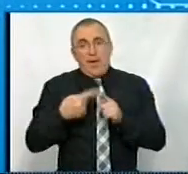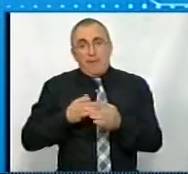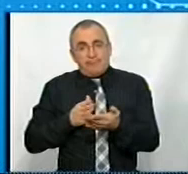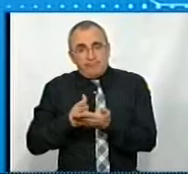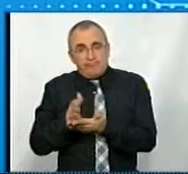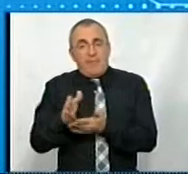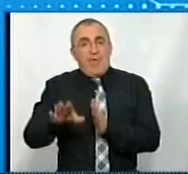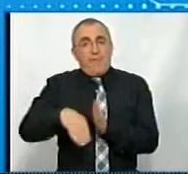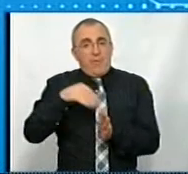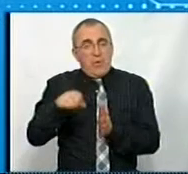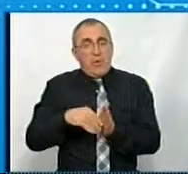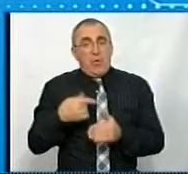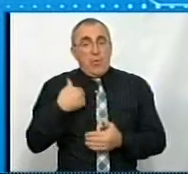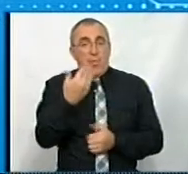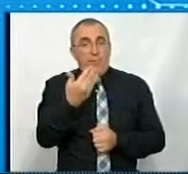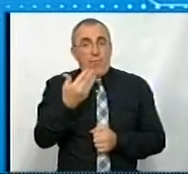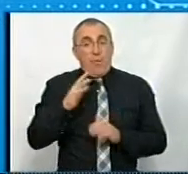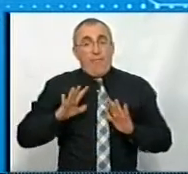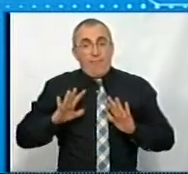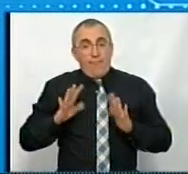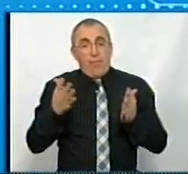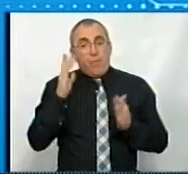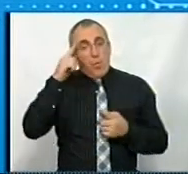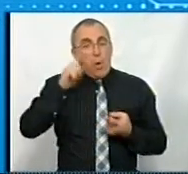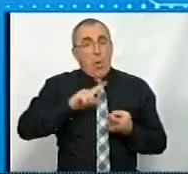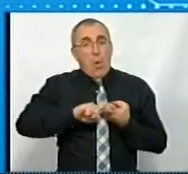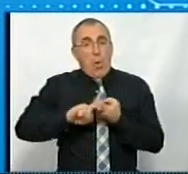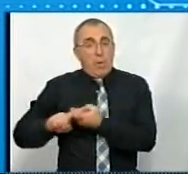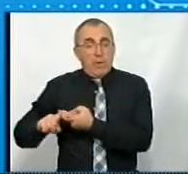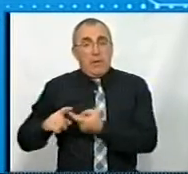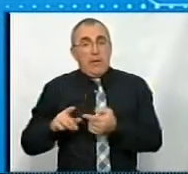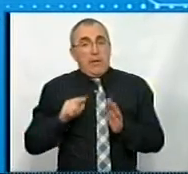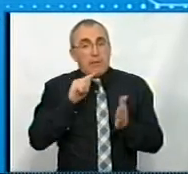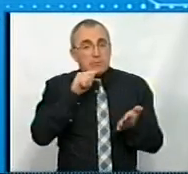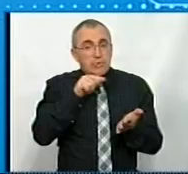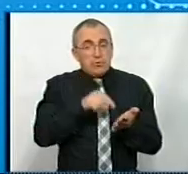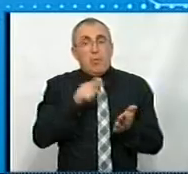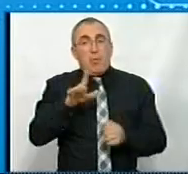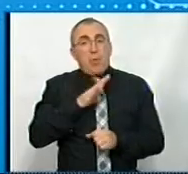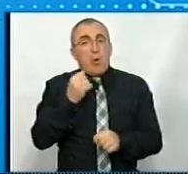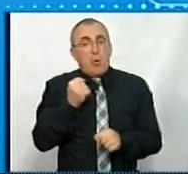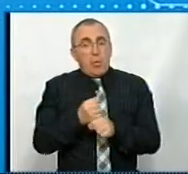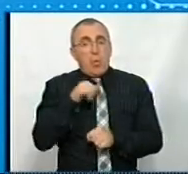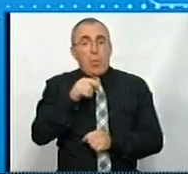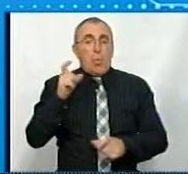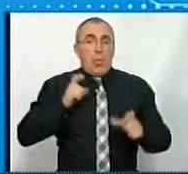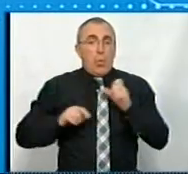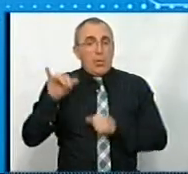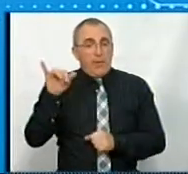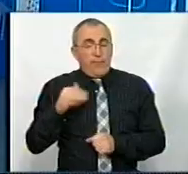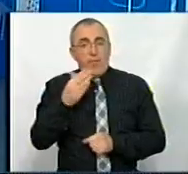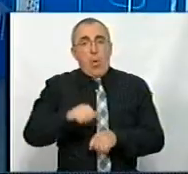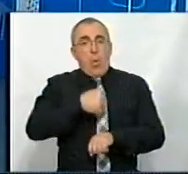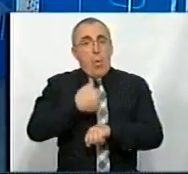але, гадаю, у вашому випадку буде логічним зачепити те, що було зроблено в університеті за вашого